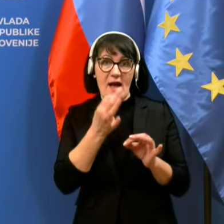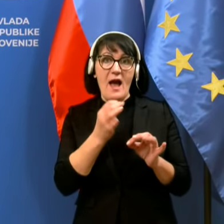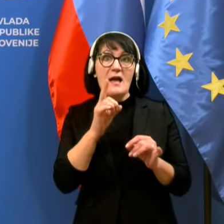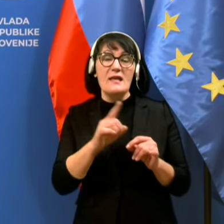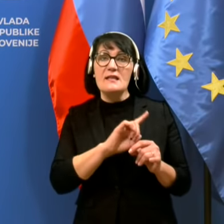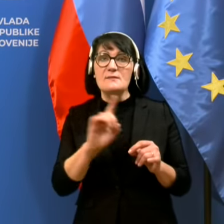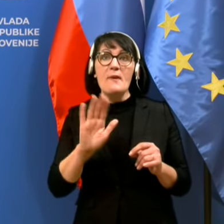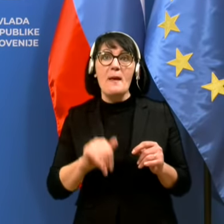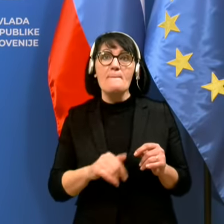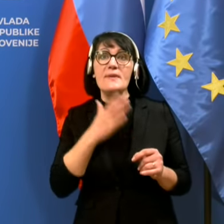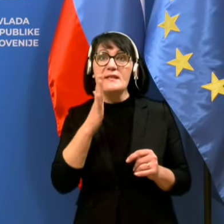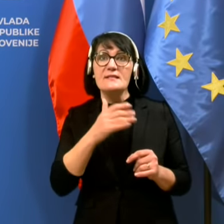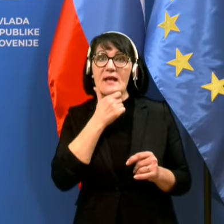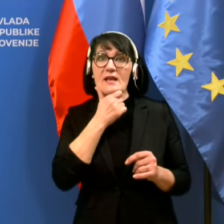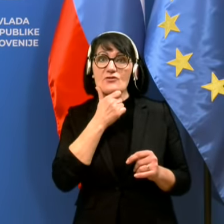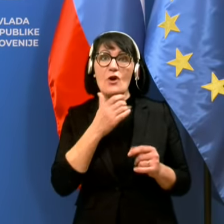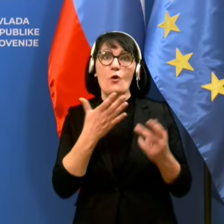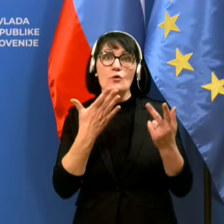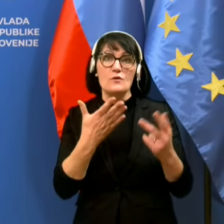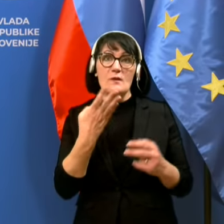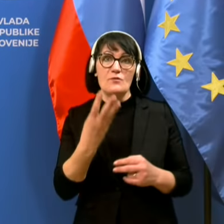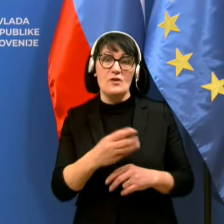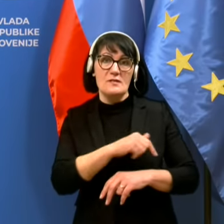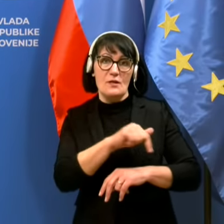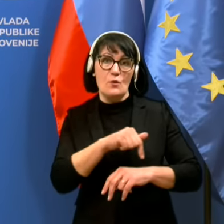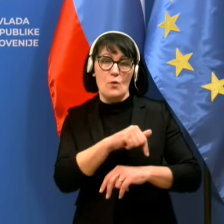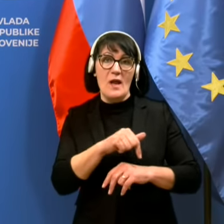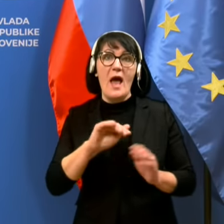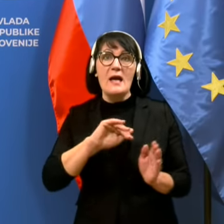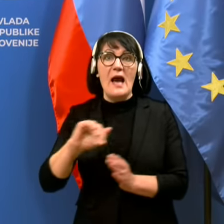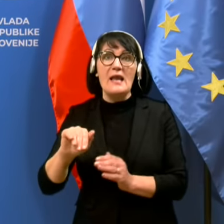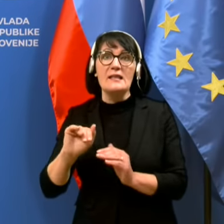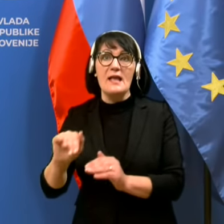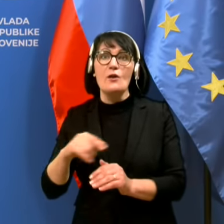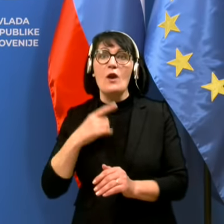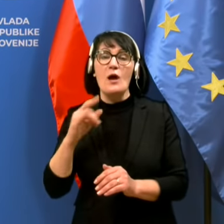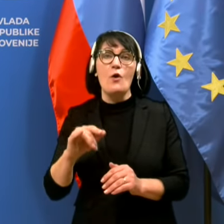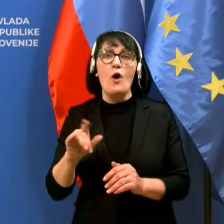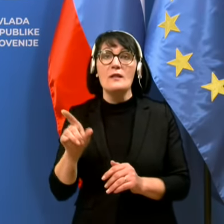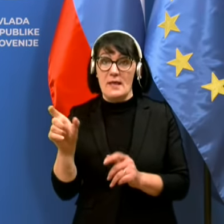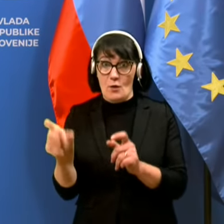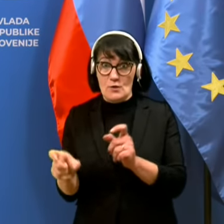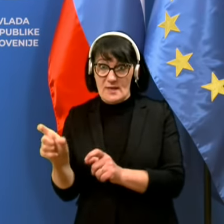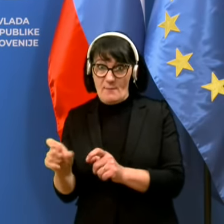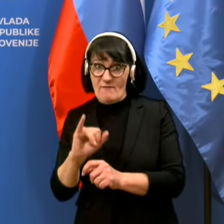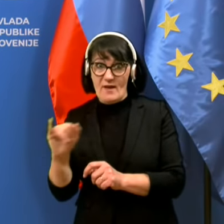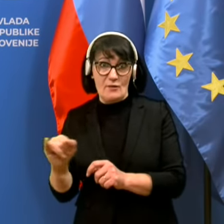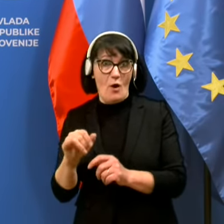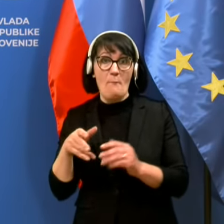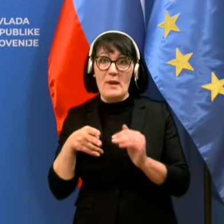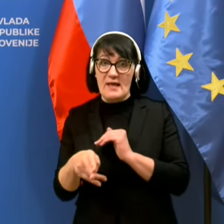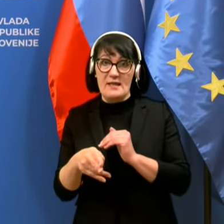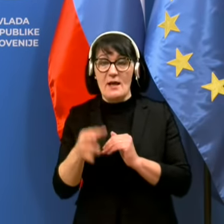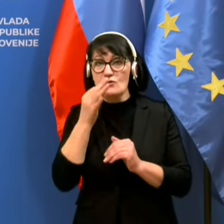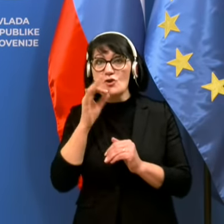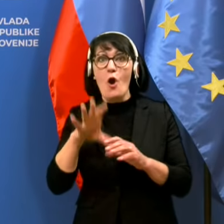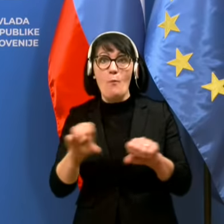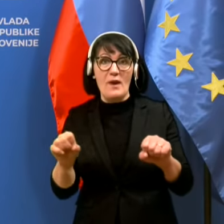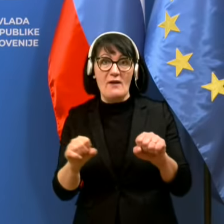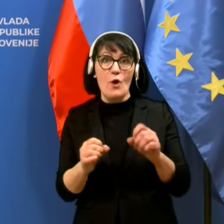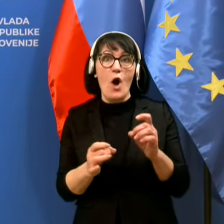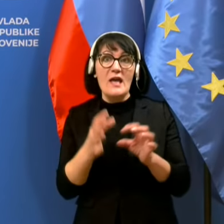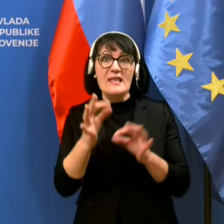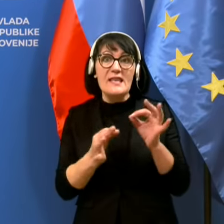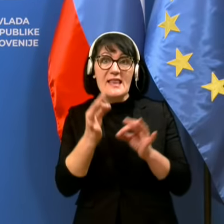Karanteno na domu lahko te osebe kadarkoli prekinajo z negativnim PCR ali hitri antigenskim testom.